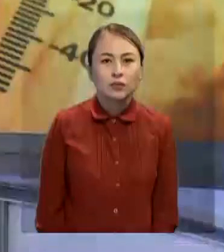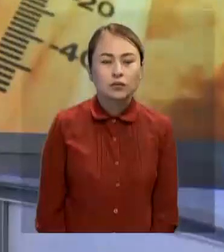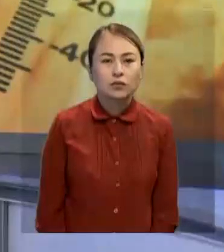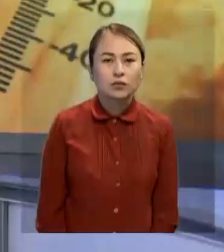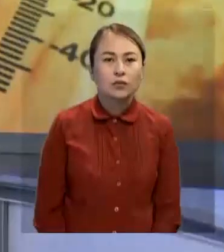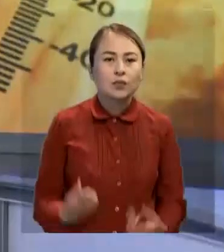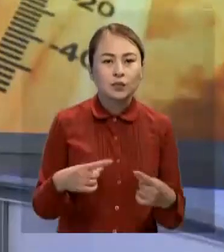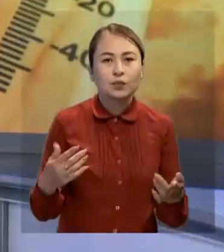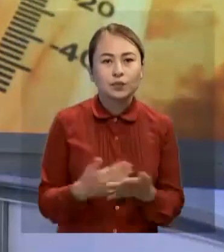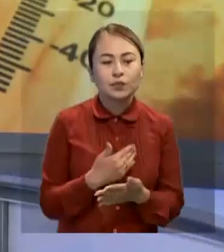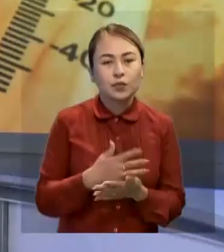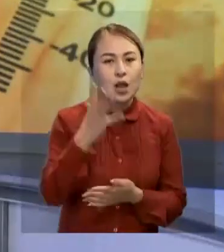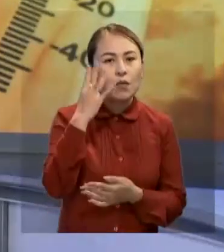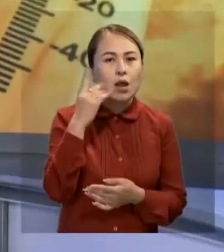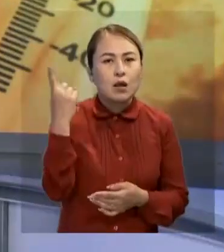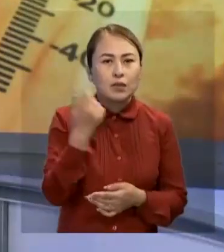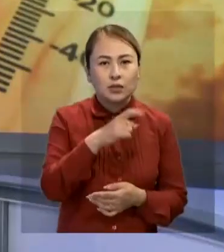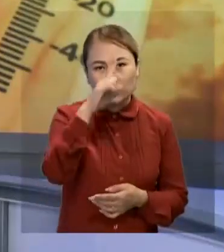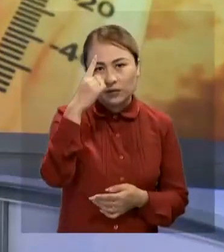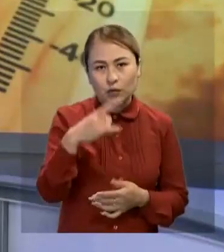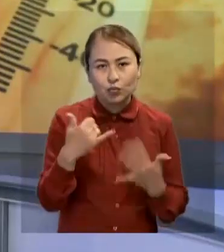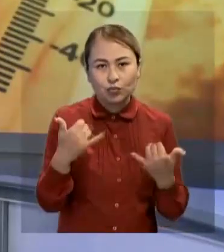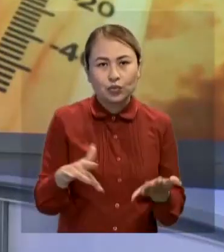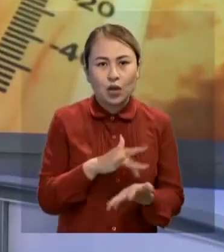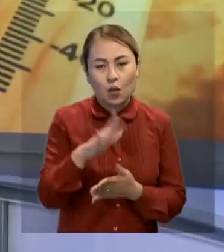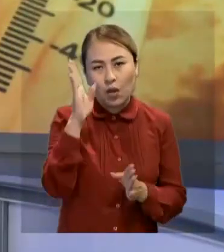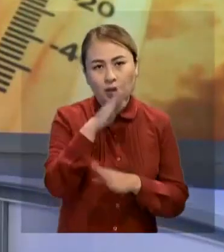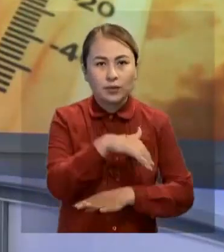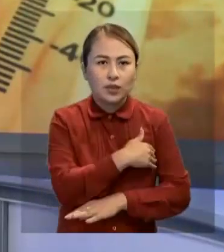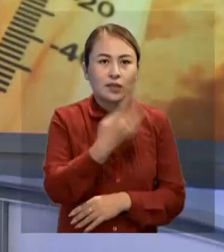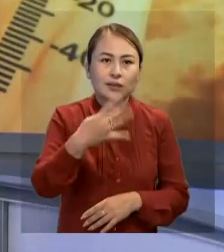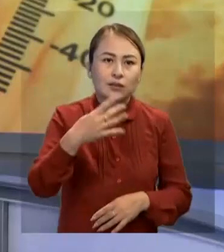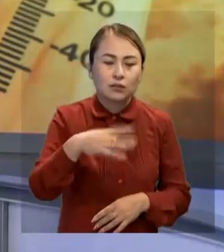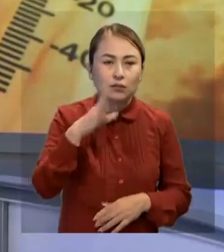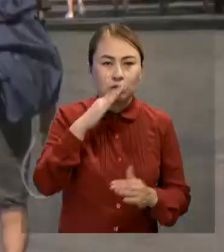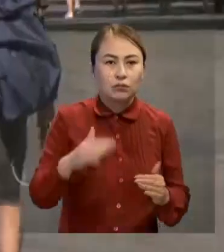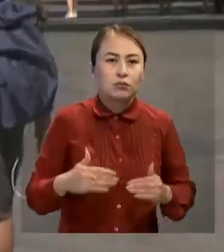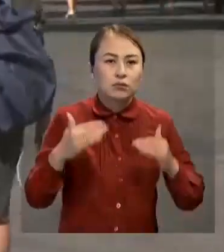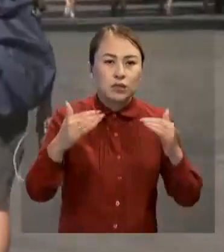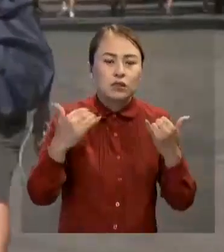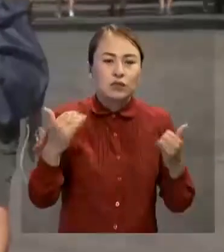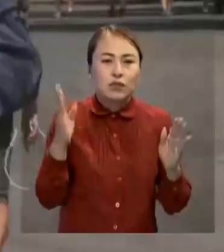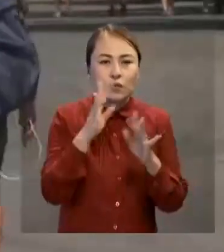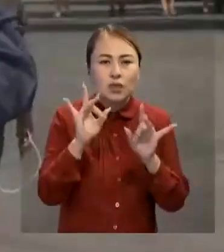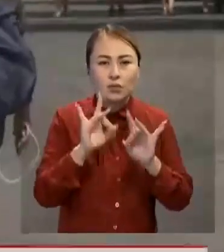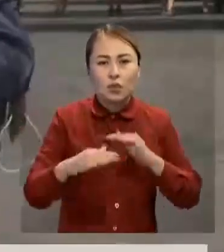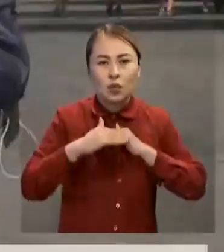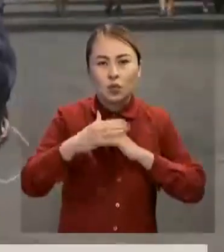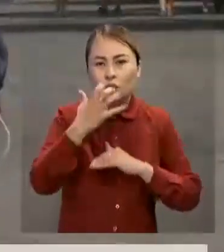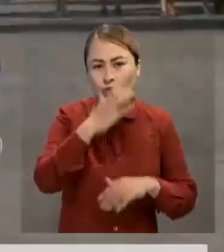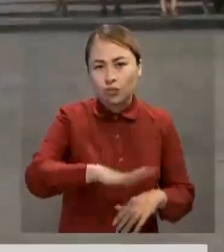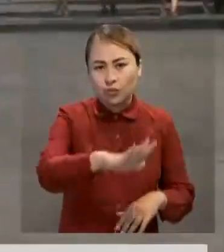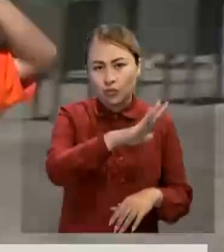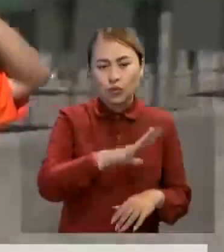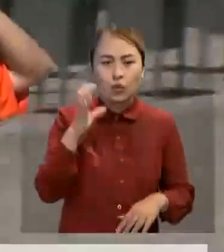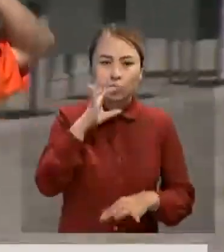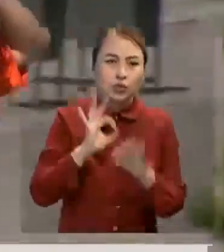Өзгейді ақпарат Алматыда аптап ұстық. Бүгін қаладағы ауа температурасы 40 градусқа дейін көтерілді. Қызгидарамет мекемесі синоптиктерінің мәліметінше